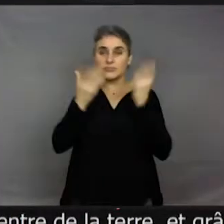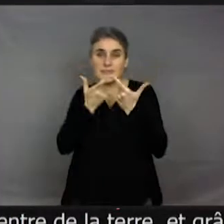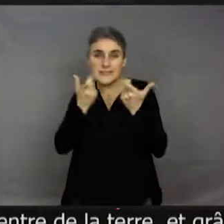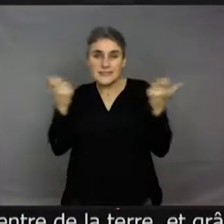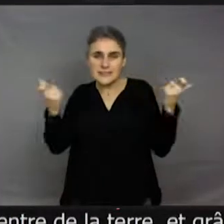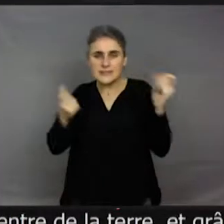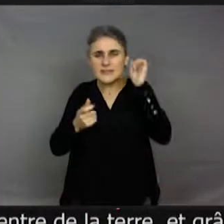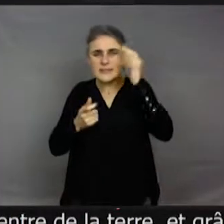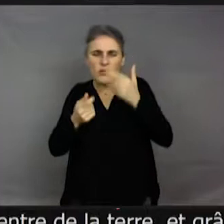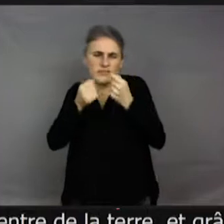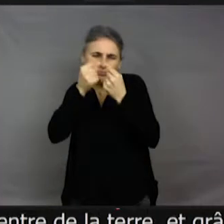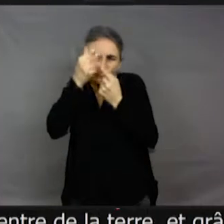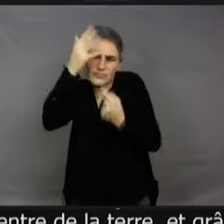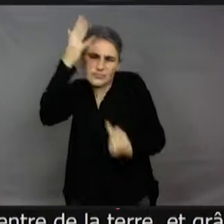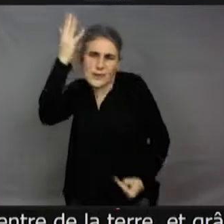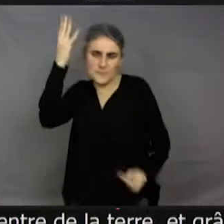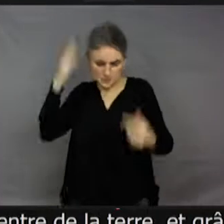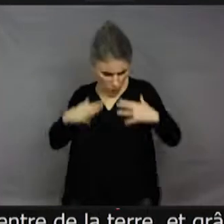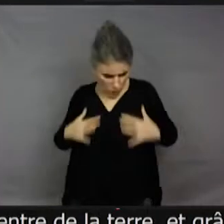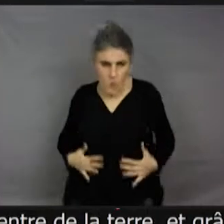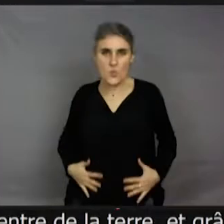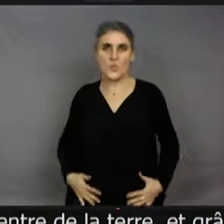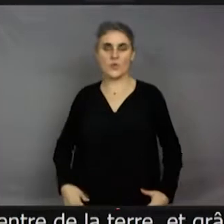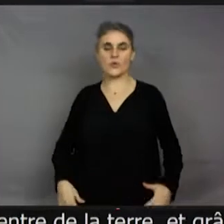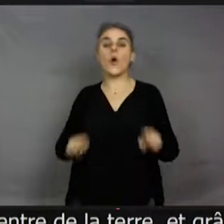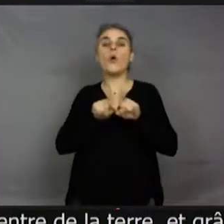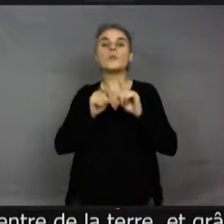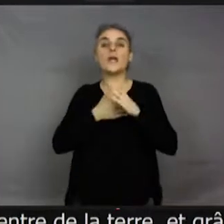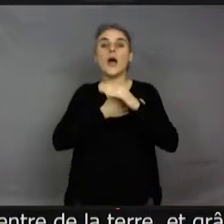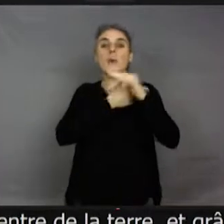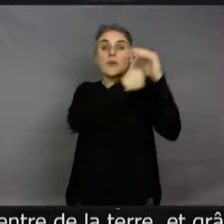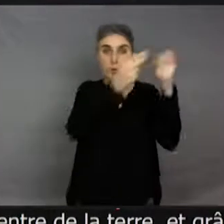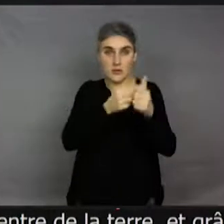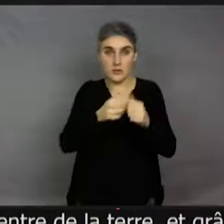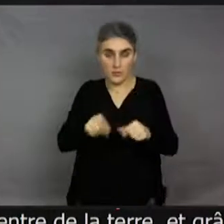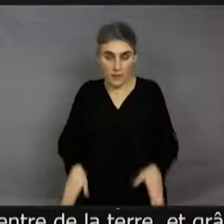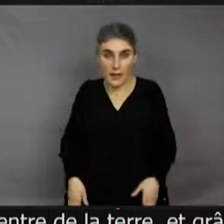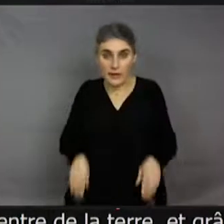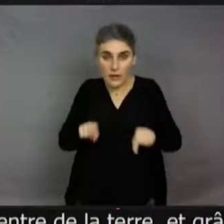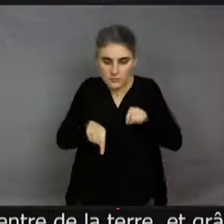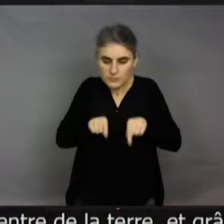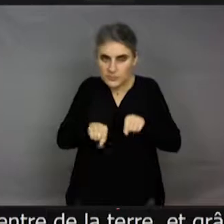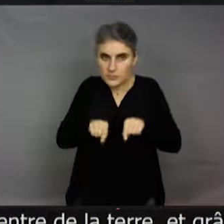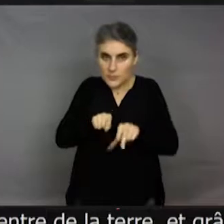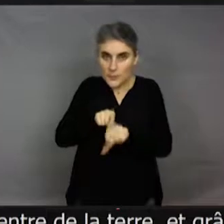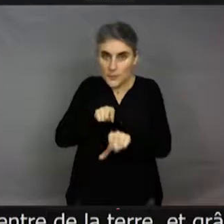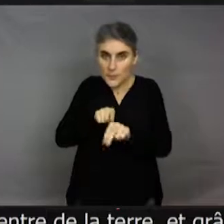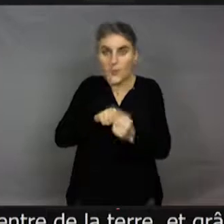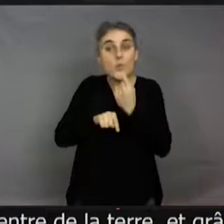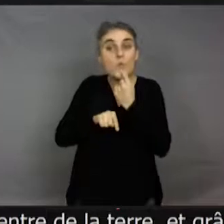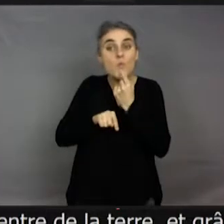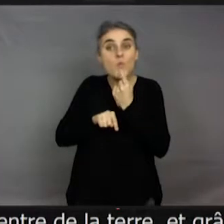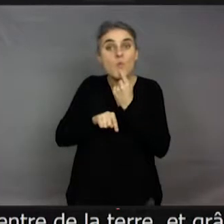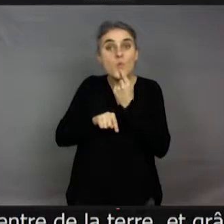sensoriels vraiment un peu partout. y a aussi des papillons d'ailleurs qui goûtent avec leurs pattes. Oui,'est ce que vous disiez pour les papillons. ils